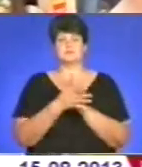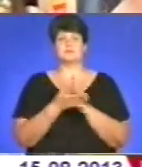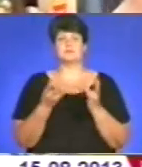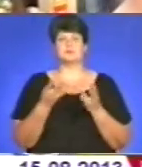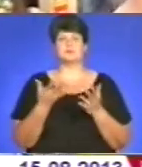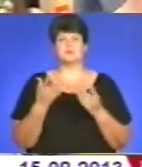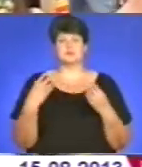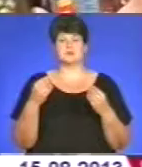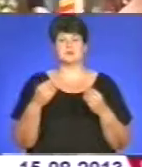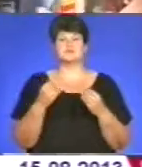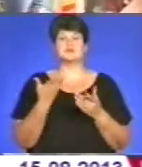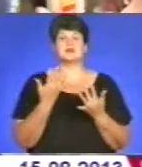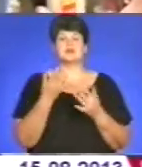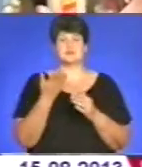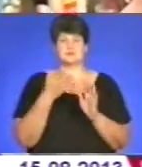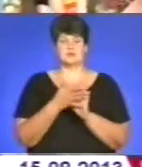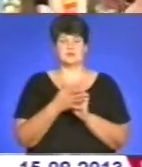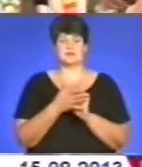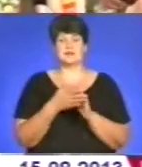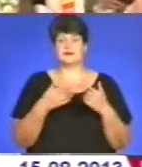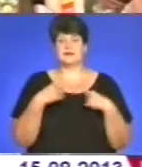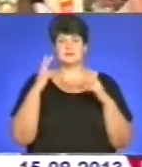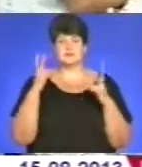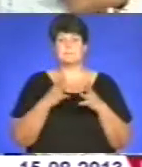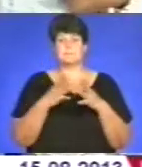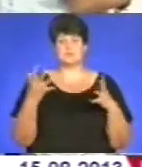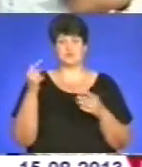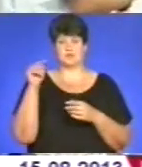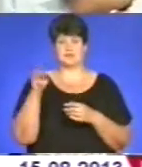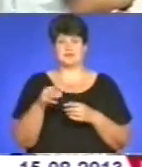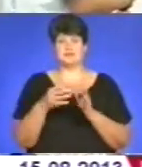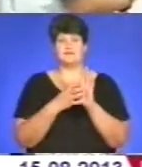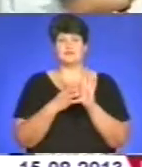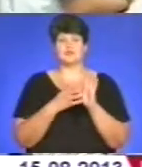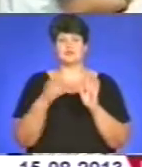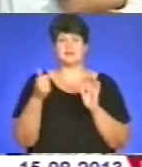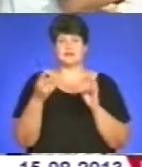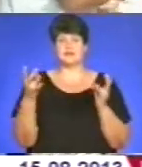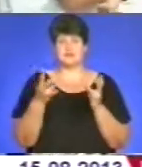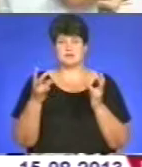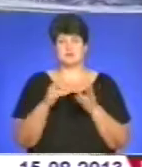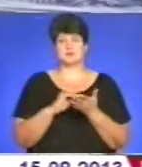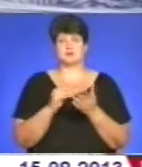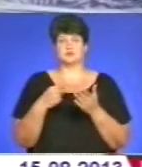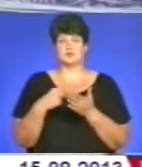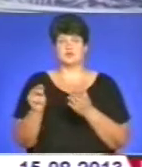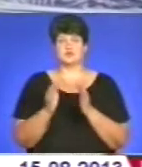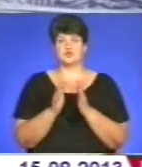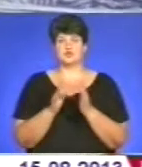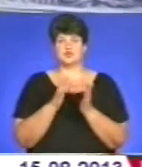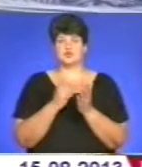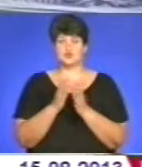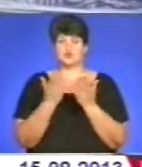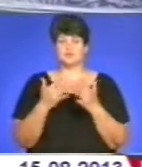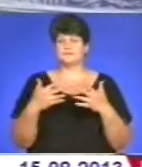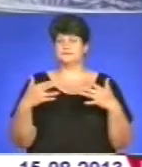дитину до школи зараз? От скільки ви витратили? Ну, не знаю, більше тисячі треба. До 200 гривень треба викласти за канцелярське приладдя. Вибір цьогоріч